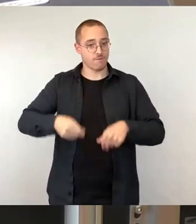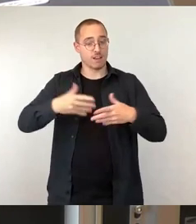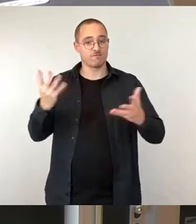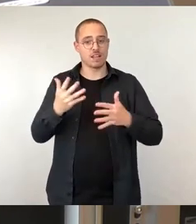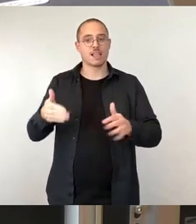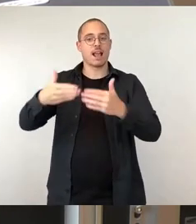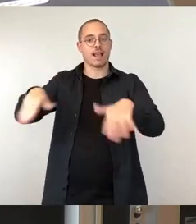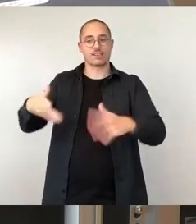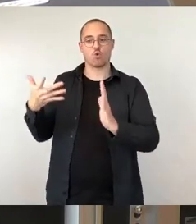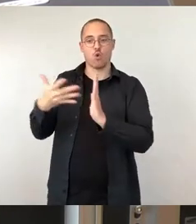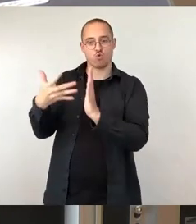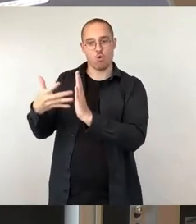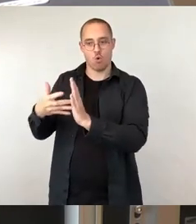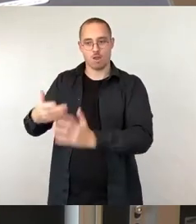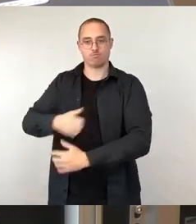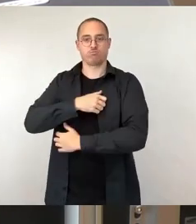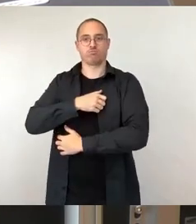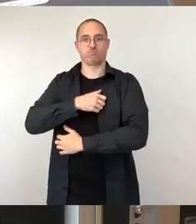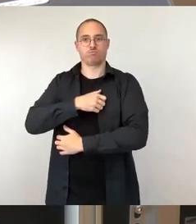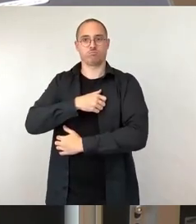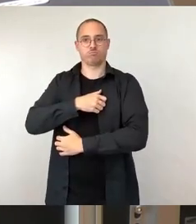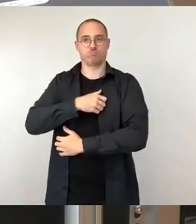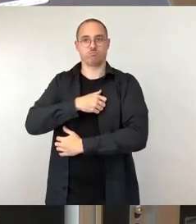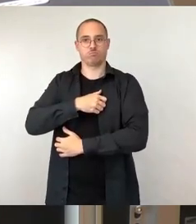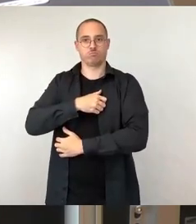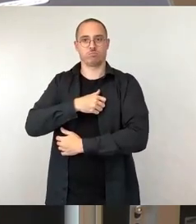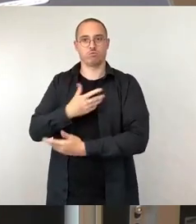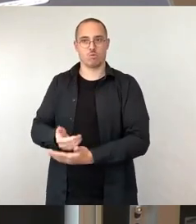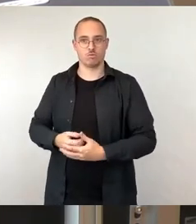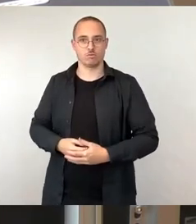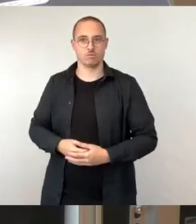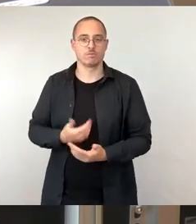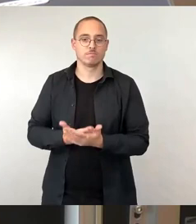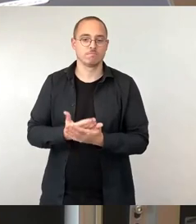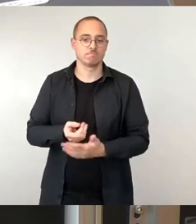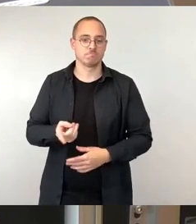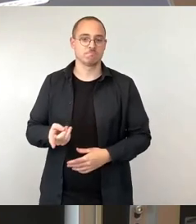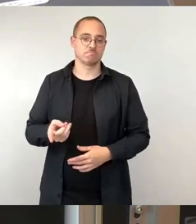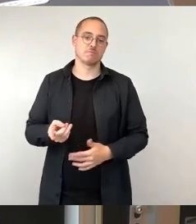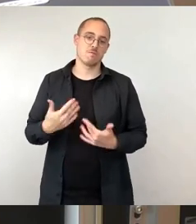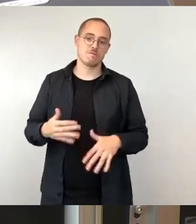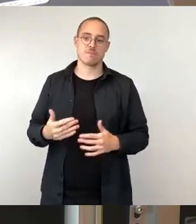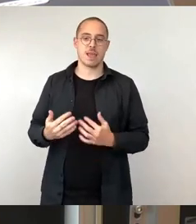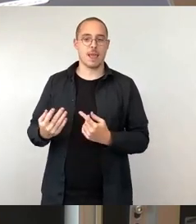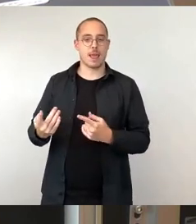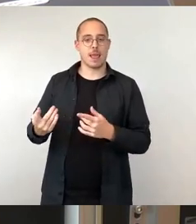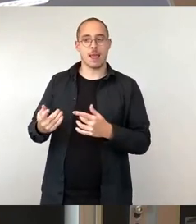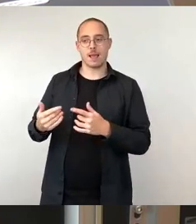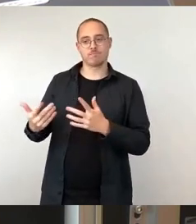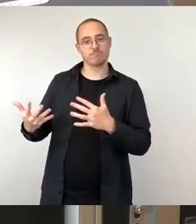Migration. Seitdem verzeichnen wir schrittweise sinkende Zahlen. Und das ist ein Punkt,